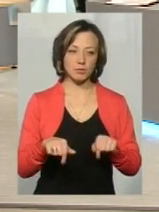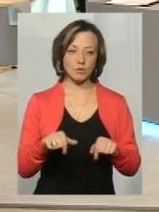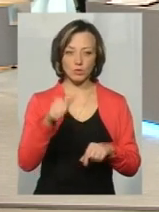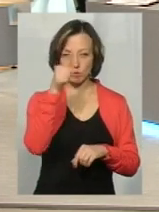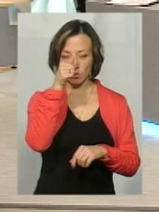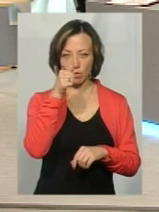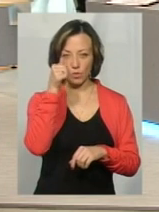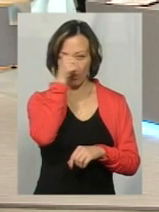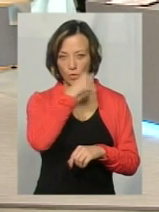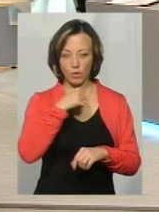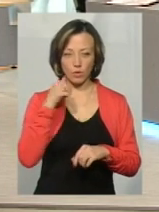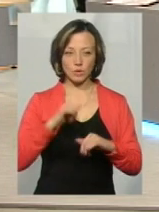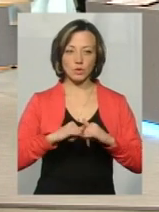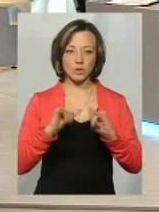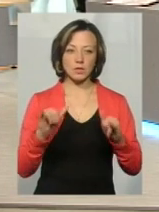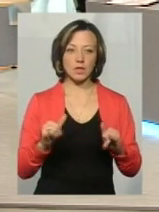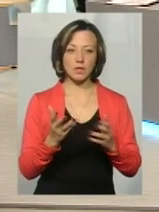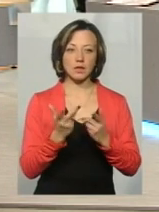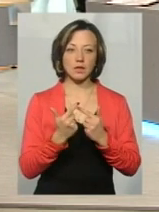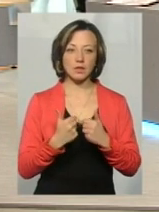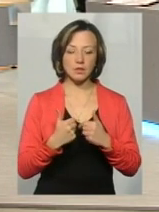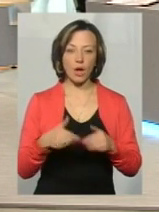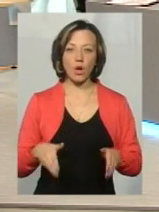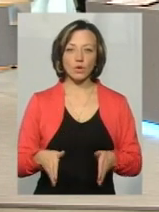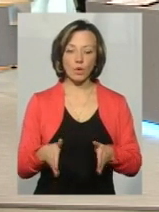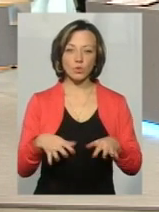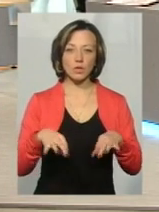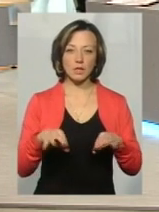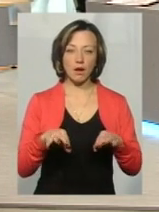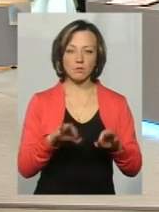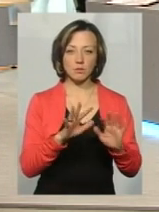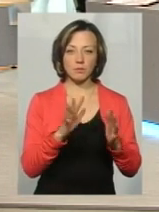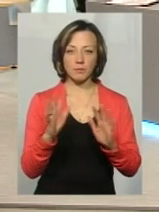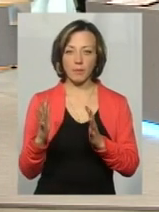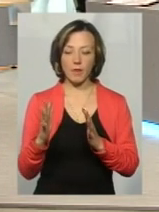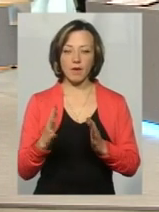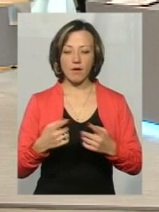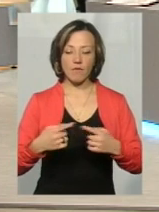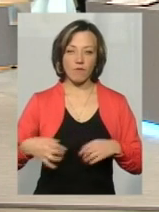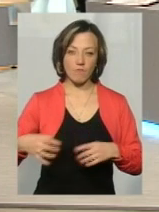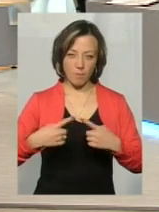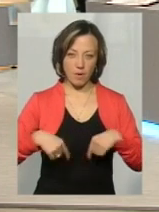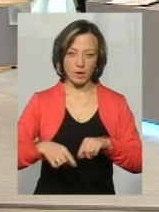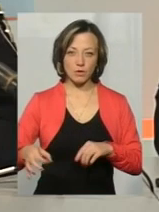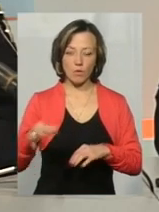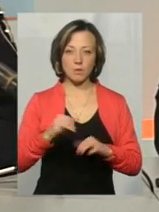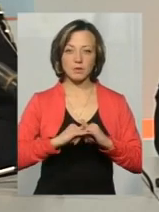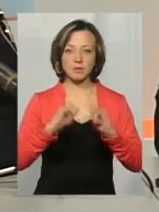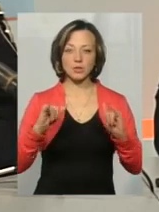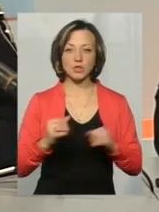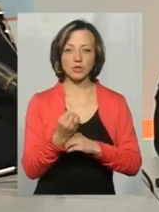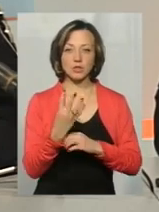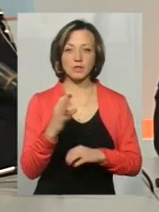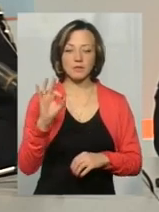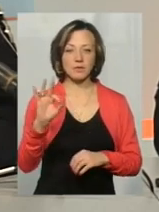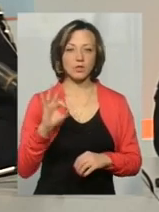статистика, саме зростає кількість дорожньо-транспортних пригод. Якщо взяти в межах області, то ріст складає майже 14